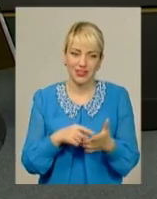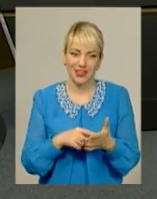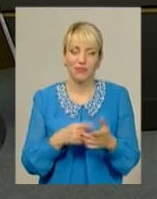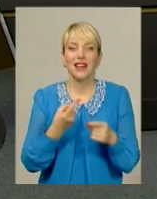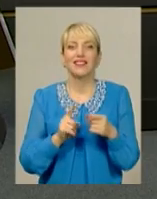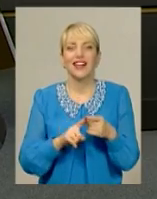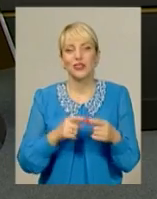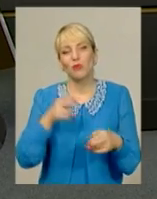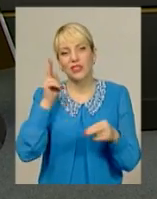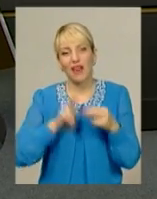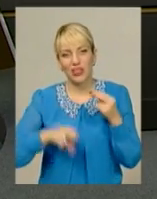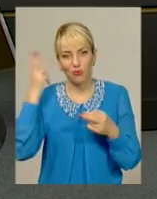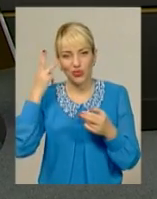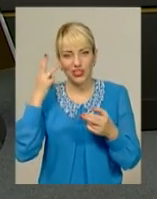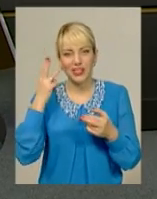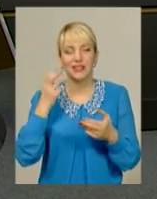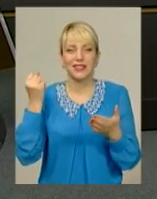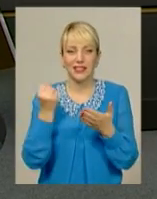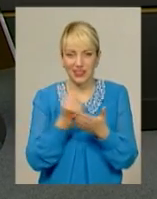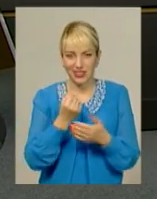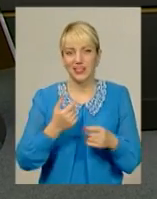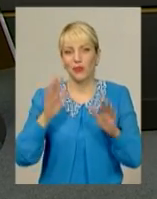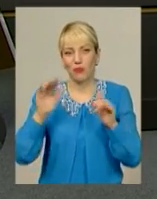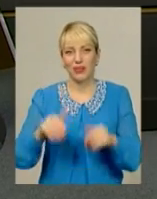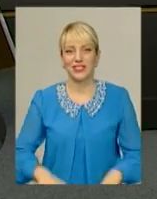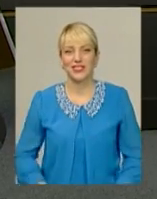На цьому ми завершуємо панораму тиждень. На все добре.